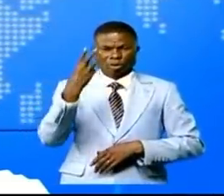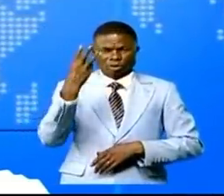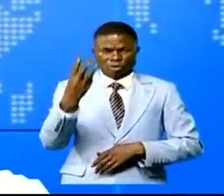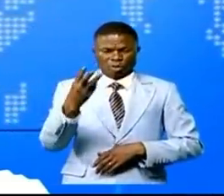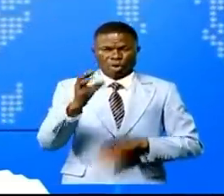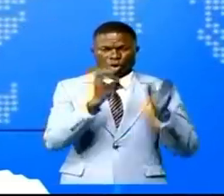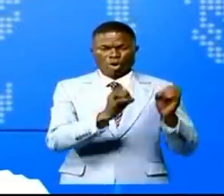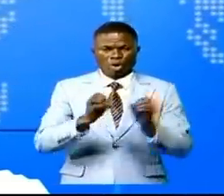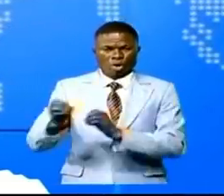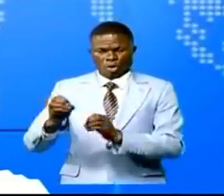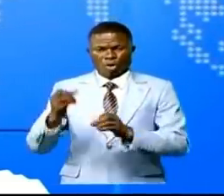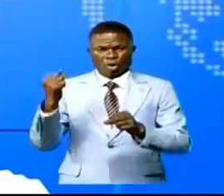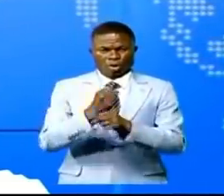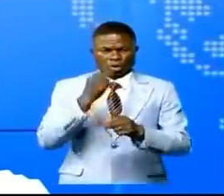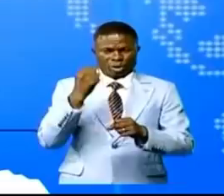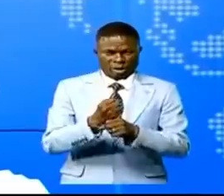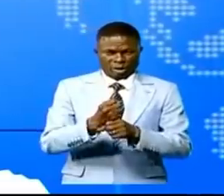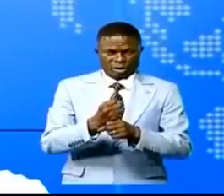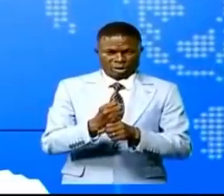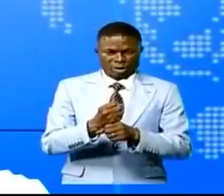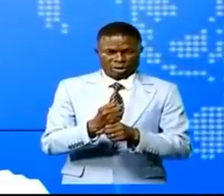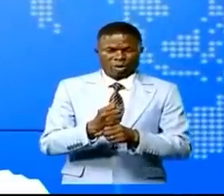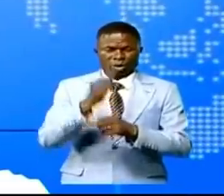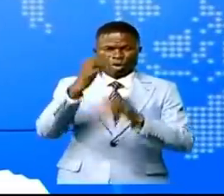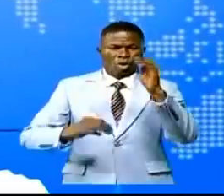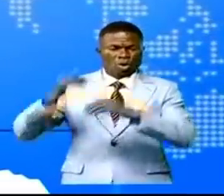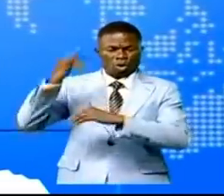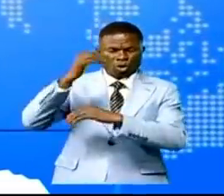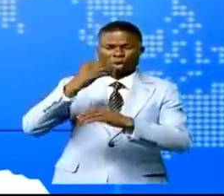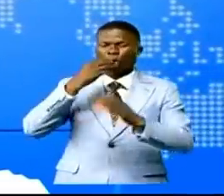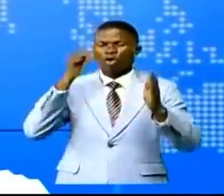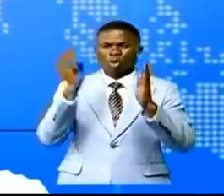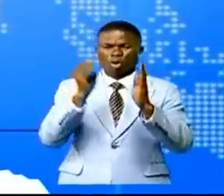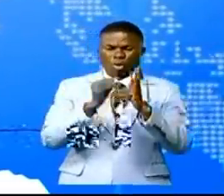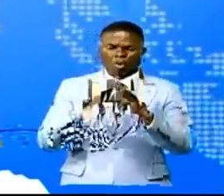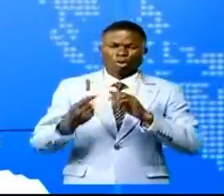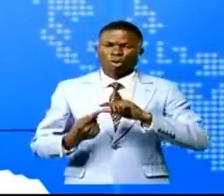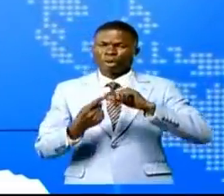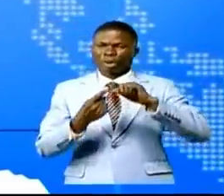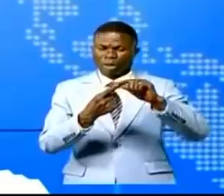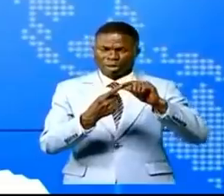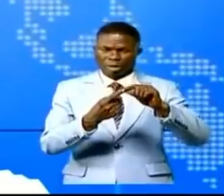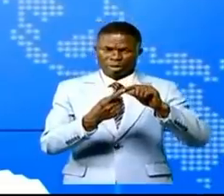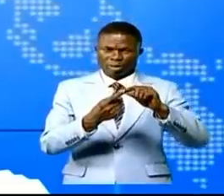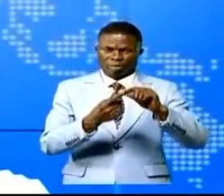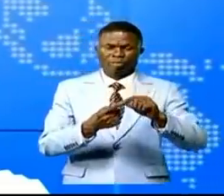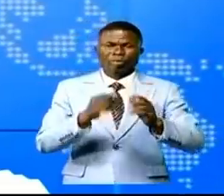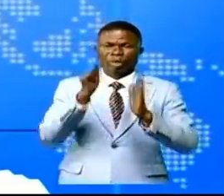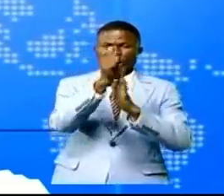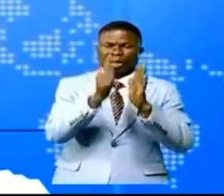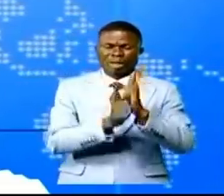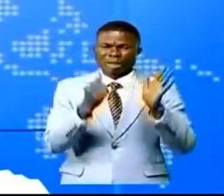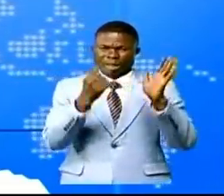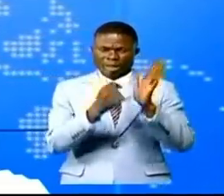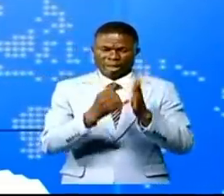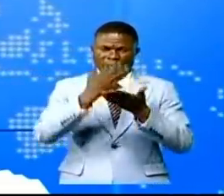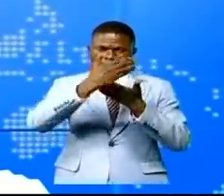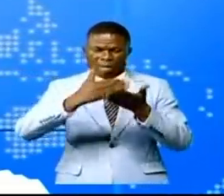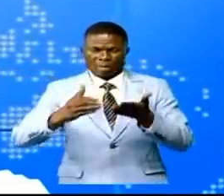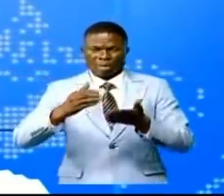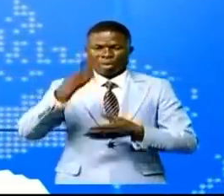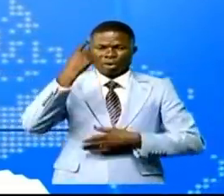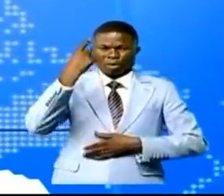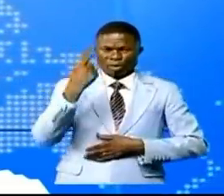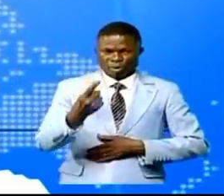organisation et fonctionnement de la Chancelerie des ordres nationaux, spécialement en son article 6, alinéa 1,